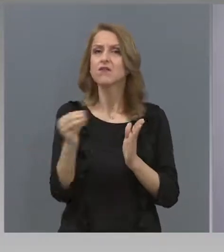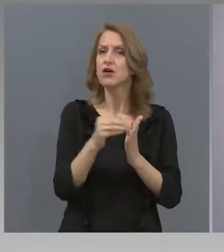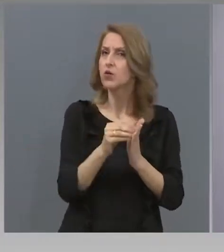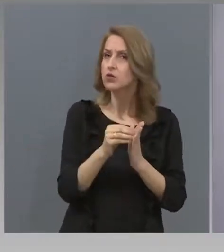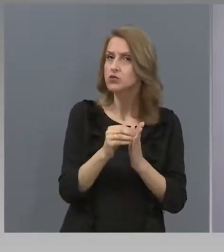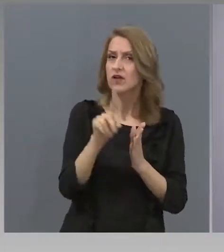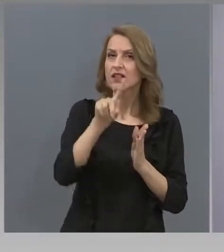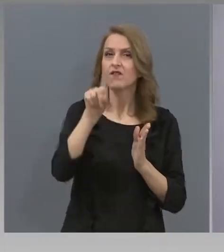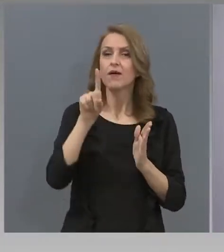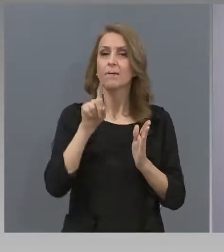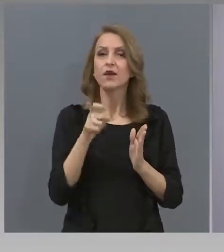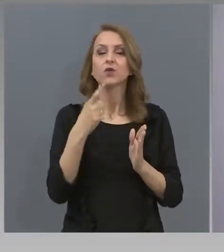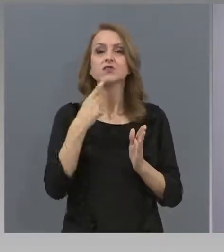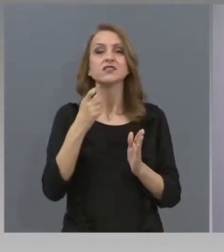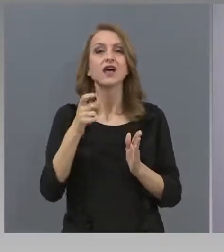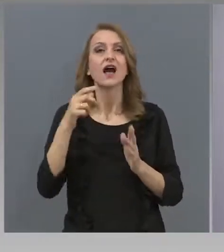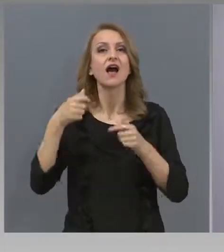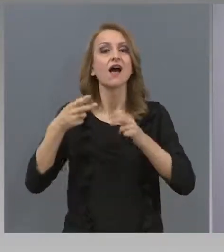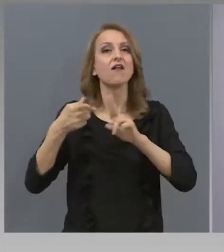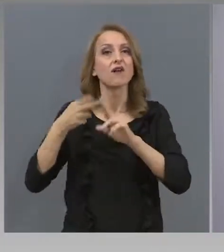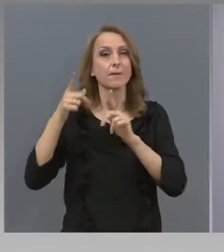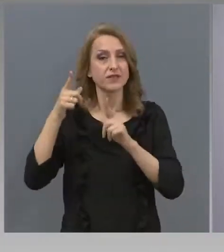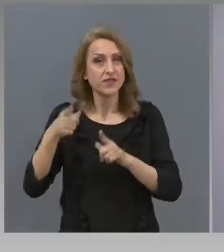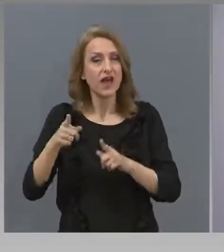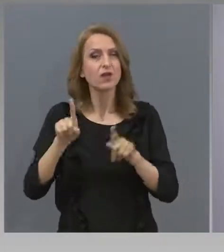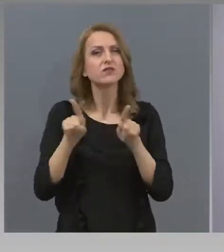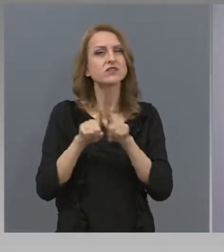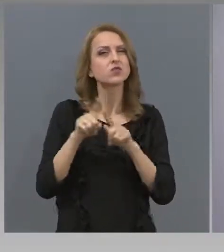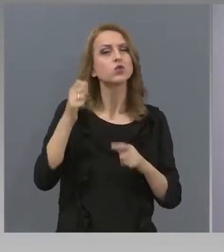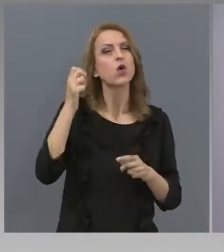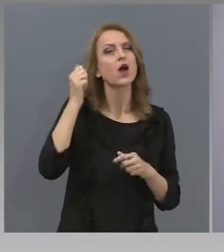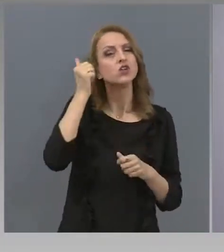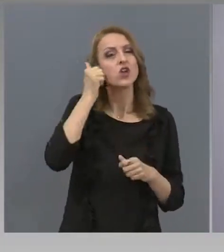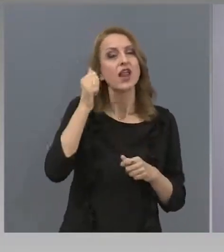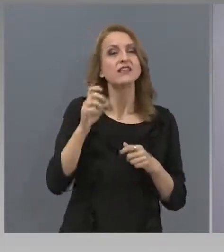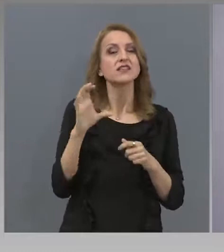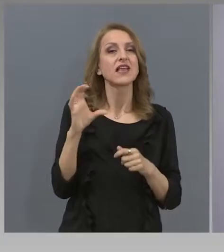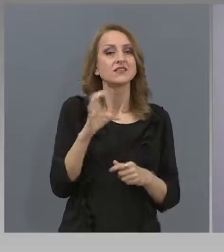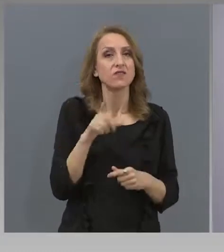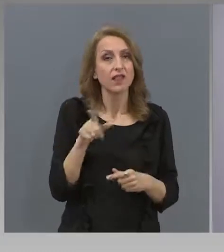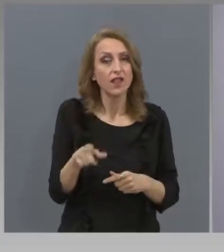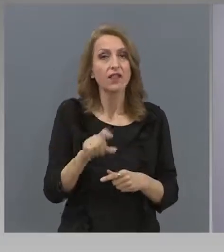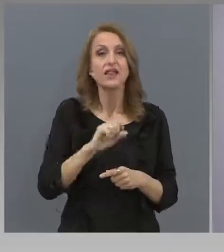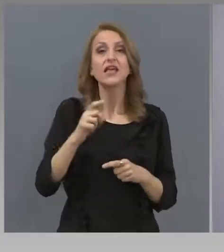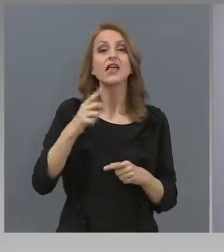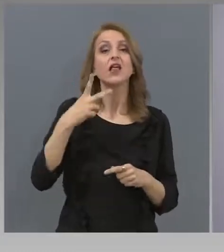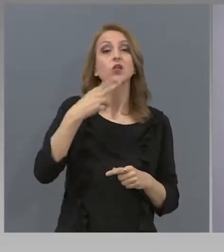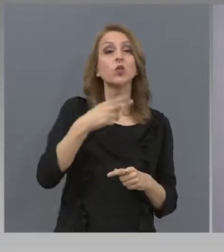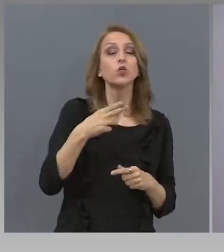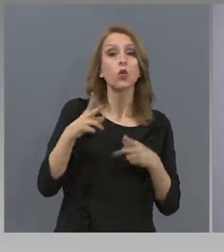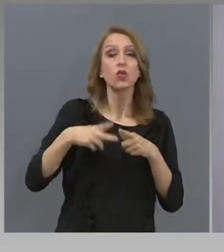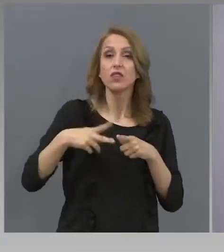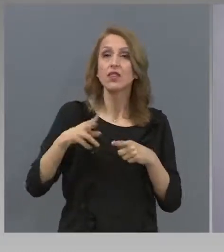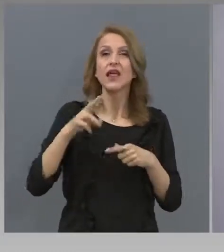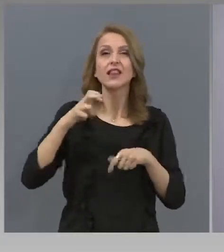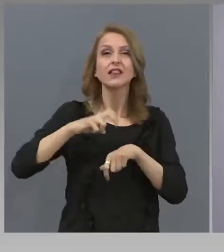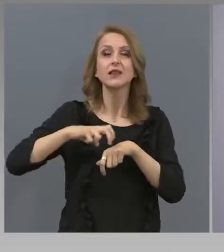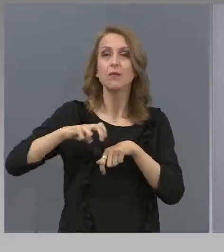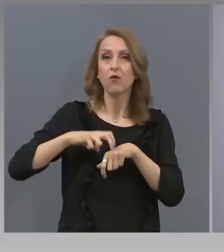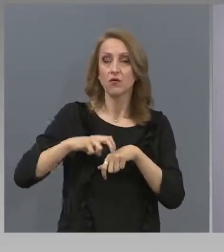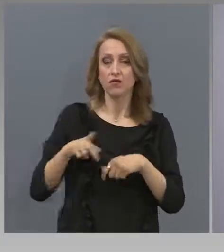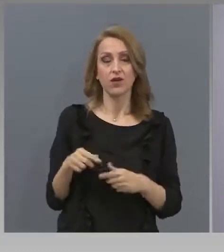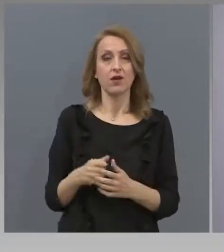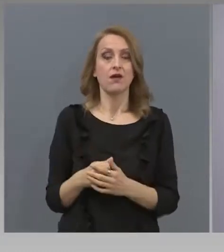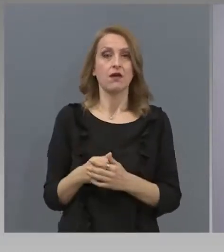лириката на Вапцаров, както и с железният светилник на Талев и Тютюн на Димов. Принципът на който сме стъпили